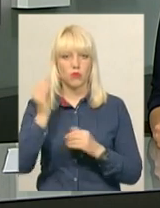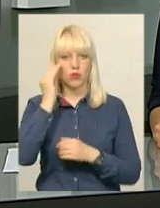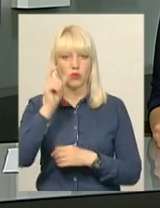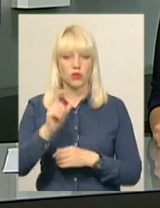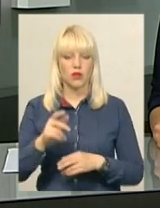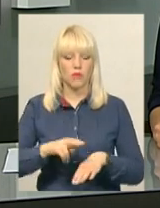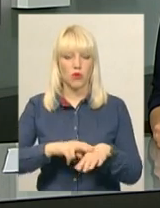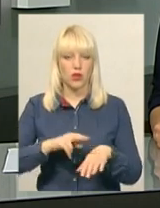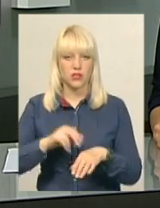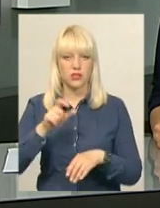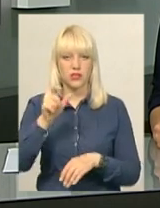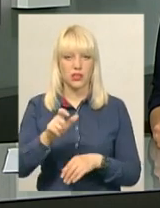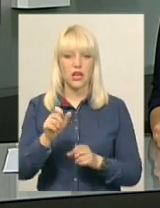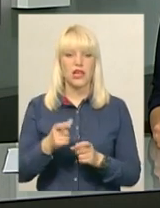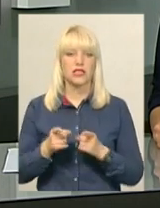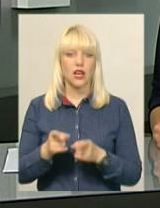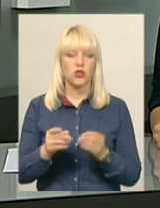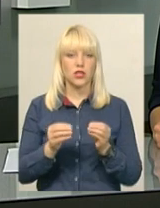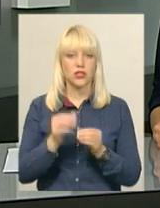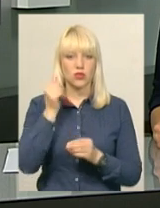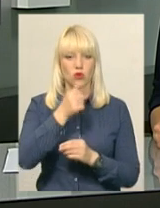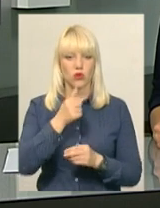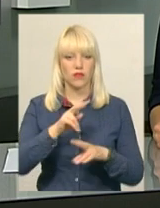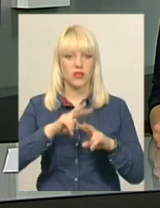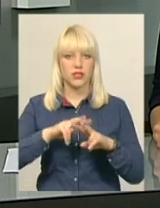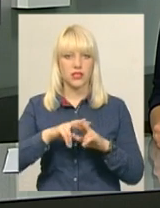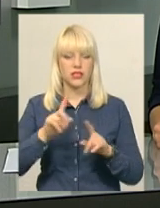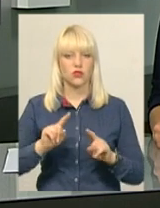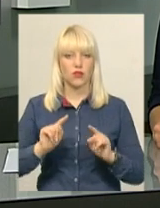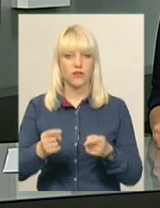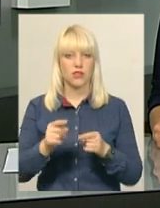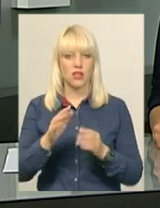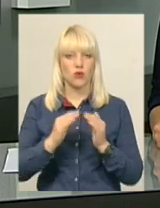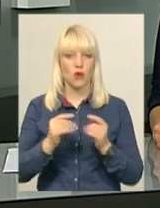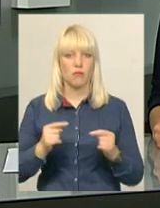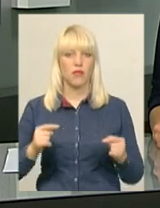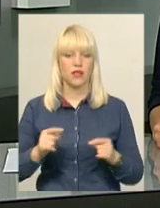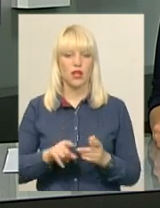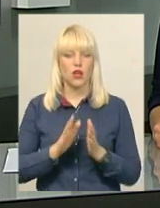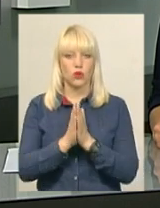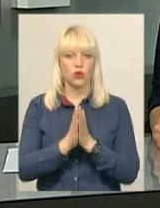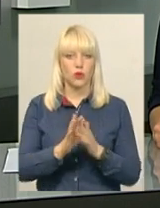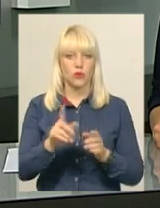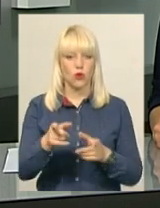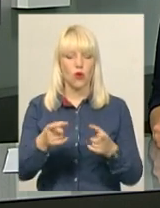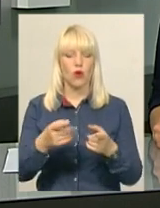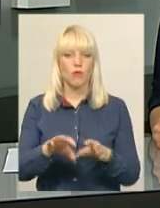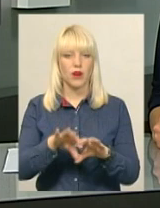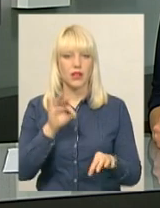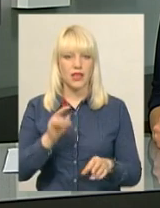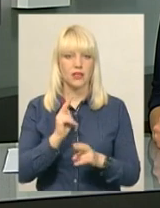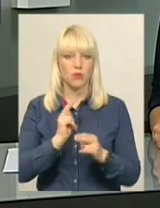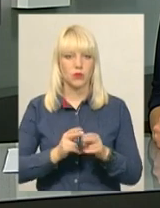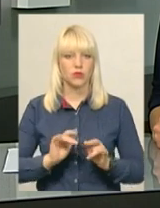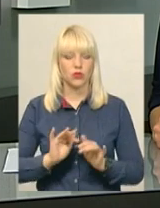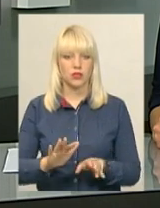Працівнику поліції загрожує до 10 років язниці з конфіскацією майна. Клопотання про обрання запобіжного заходу військові прокурори Хмельницького